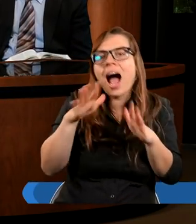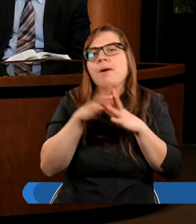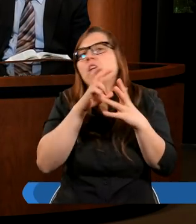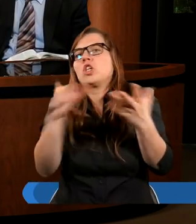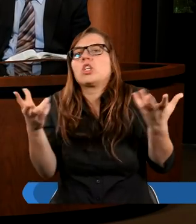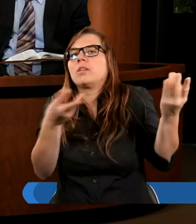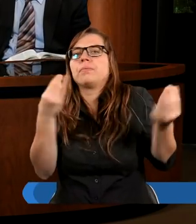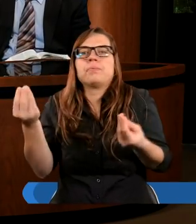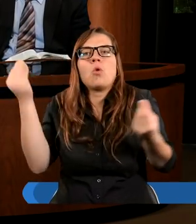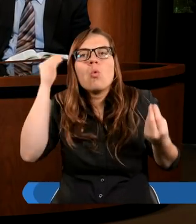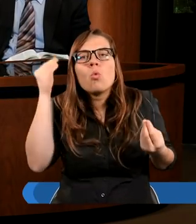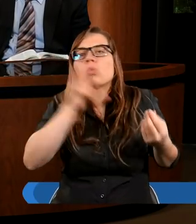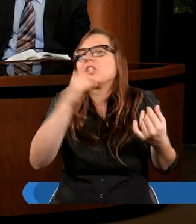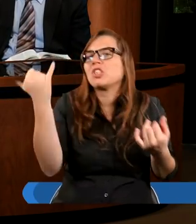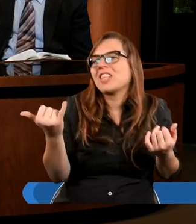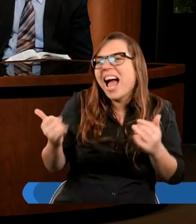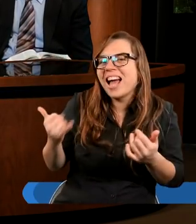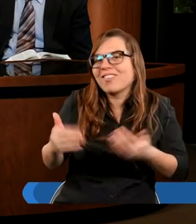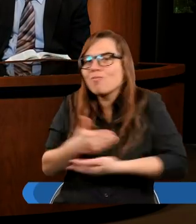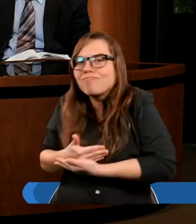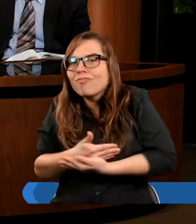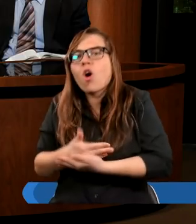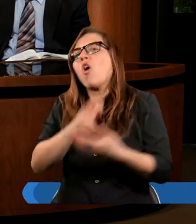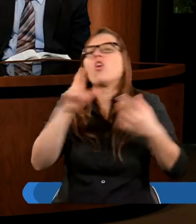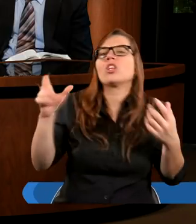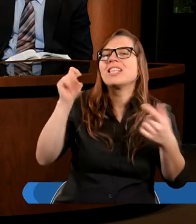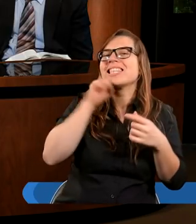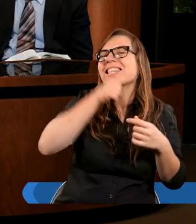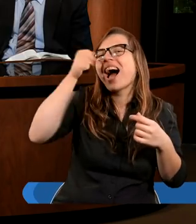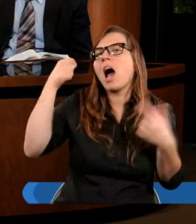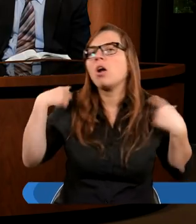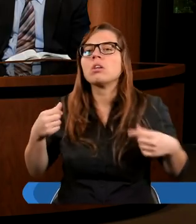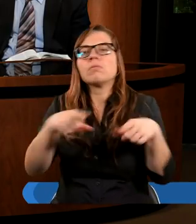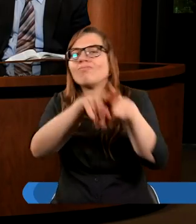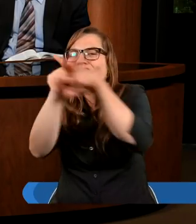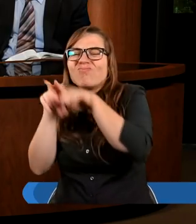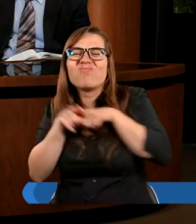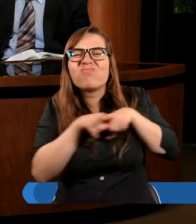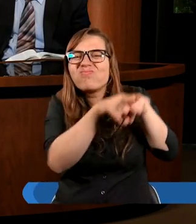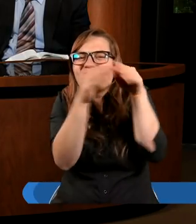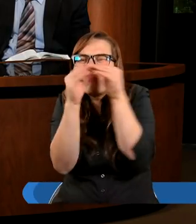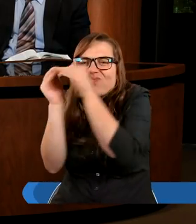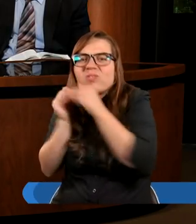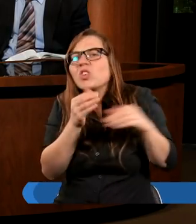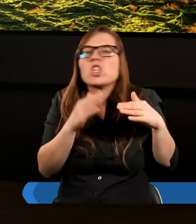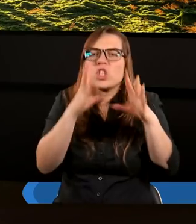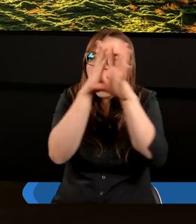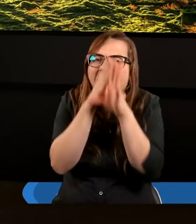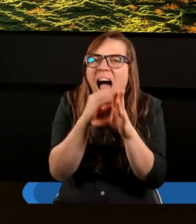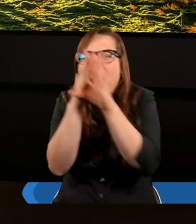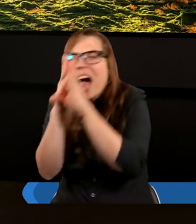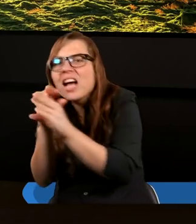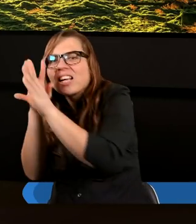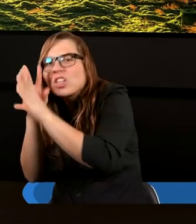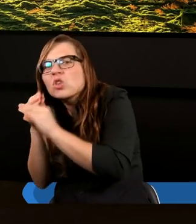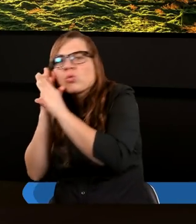czy to jest uczeń, czy dziecko, czy starsza osoba. Traktujemy siebie równo i z szacunkiem. Poza tym